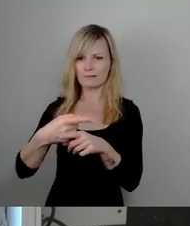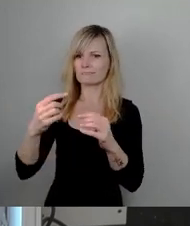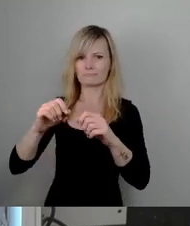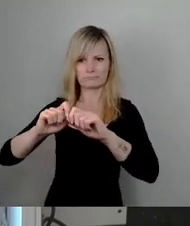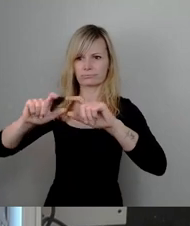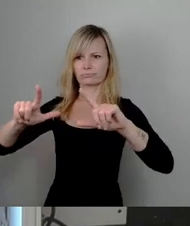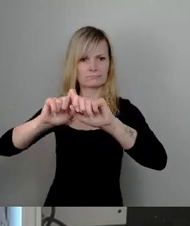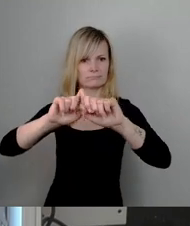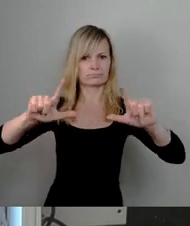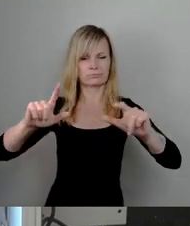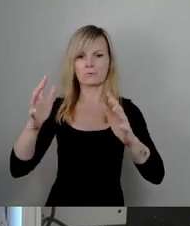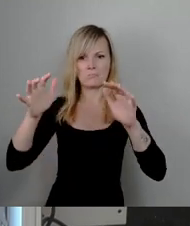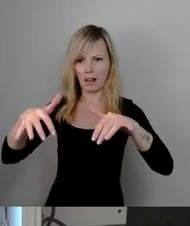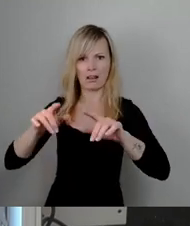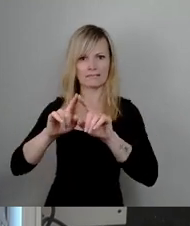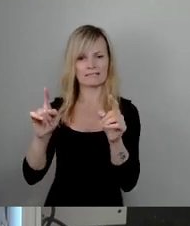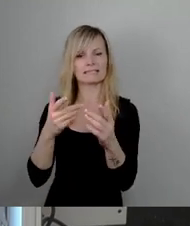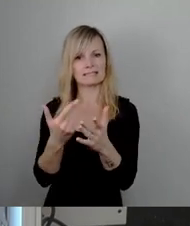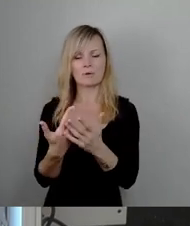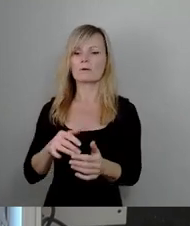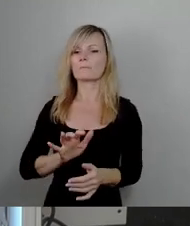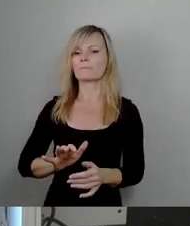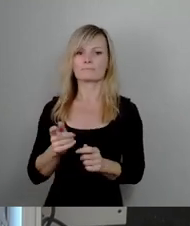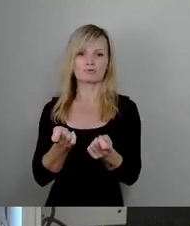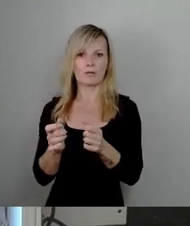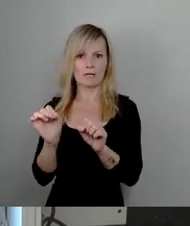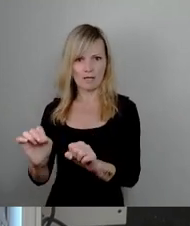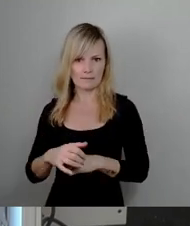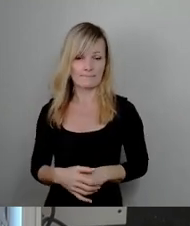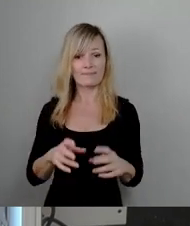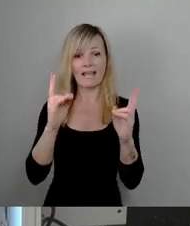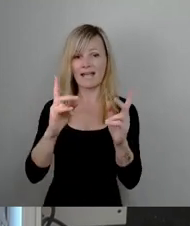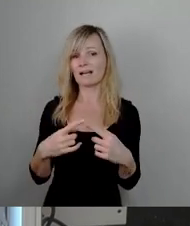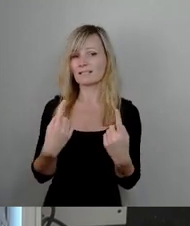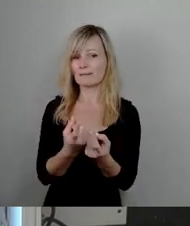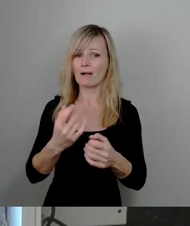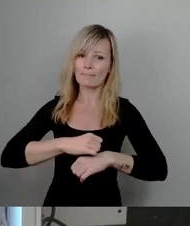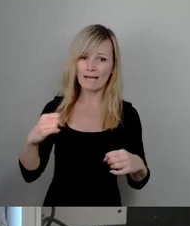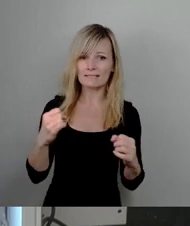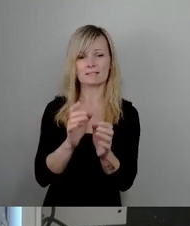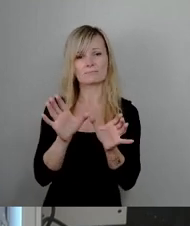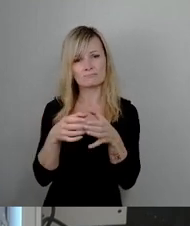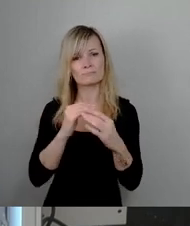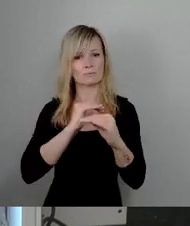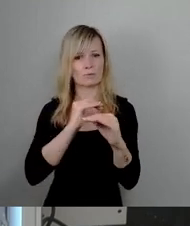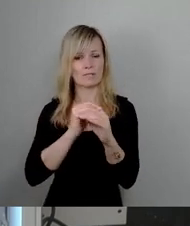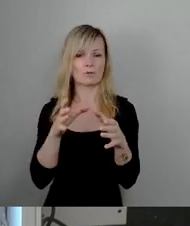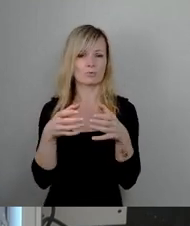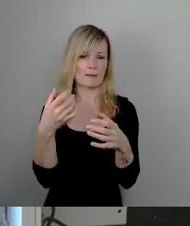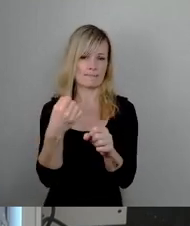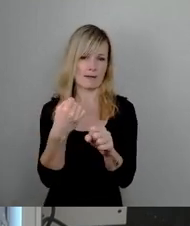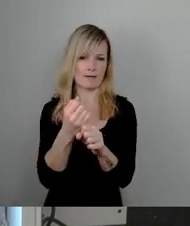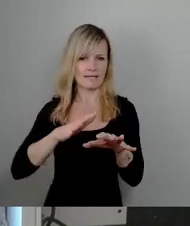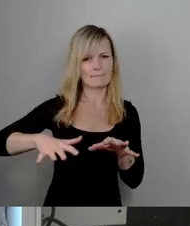und Weise steuerbar sind. Wir sprechen auch von einem Lehrerzimmer, in dem einfach Platz ist für kollegiale Zusammenarbeit. Also wirklich die